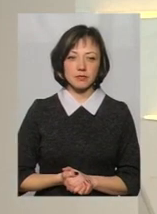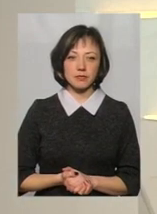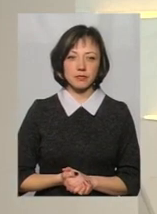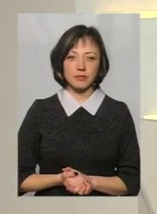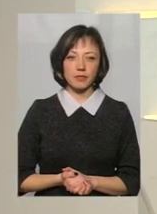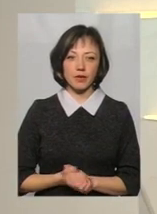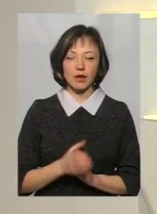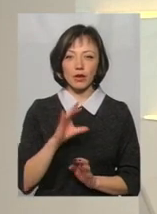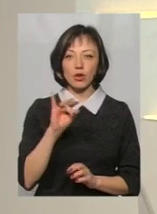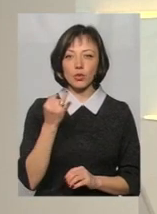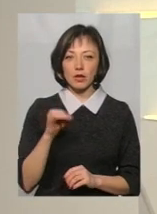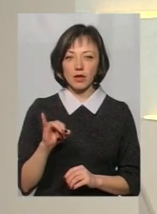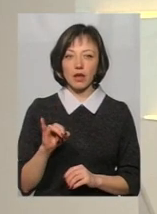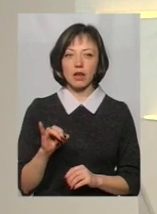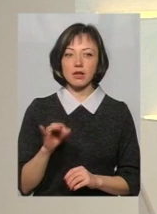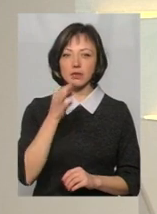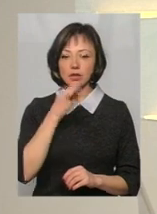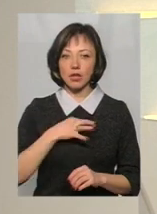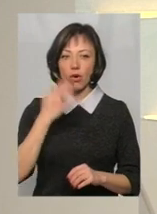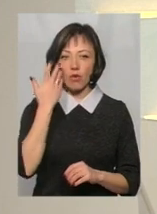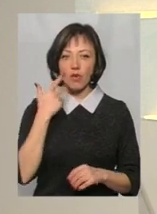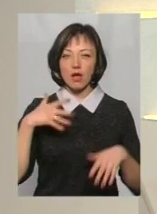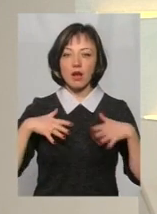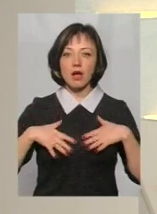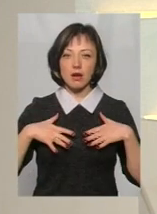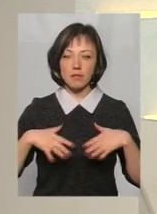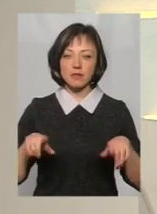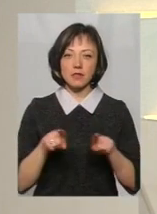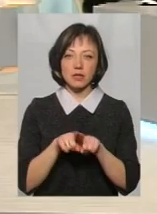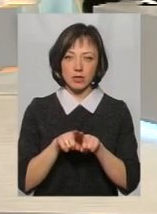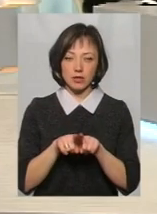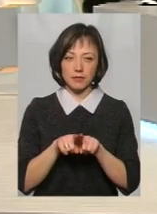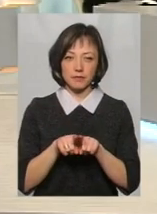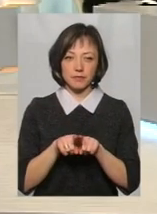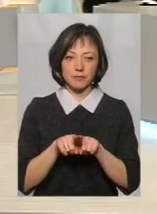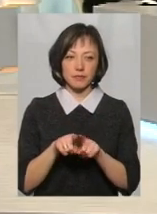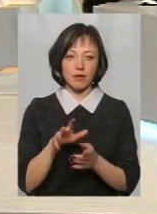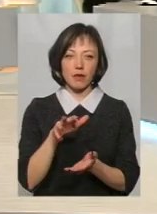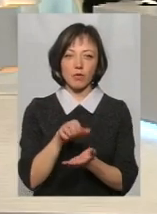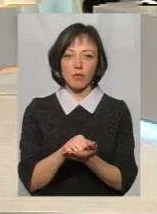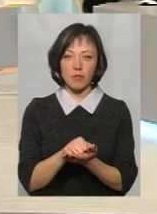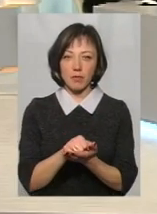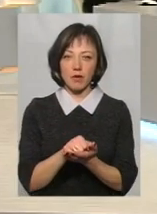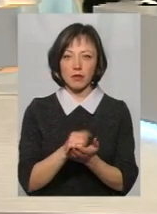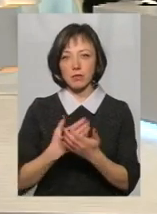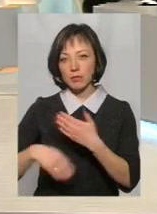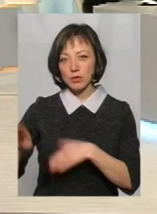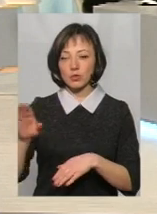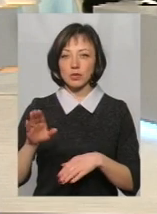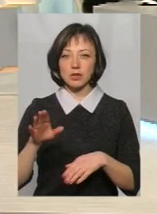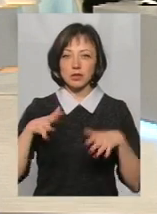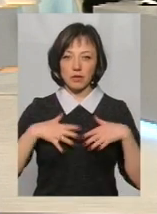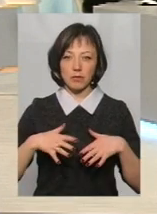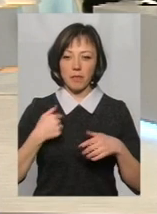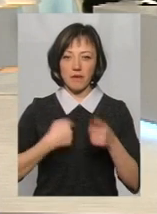Пане Юрію, а от коли Крим, все ж таки, ну, коли окупанти підуть з Криму, і ми знову